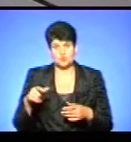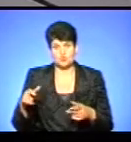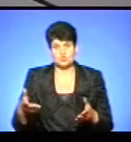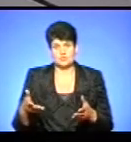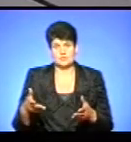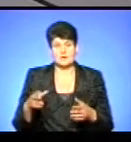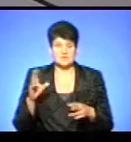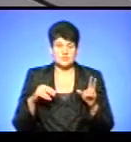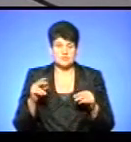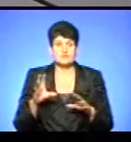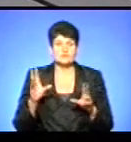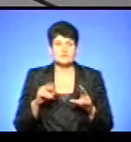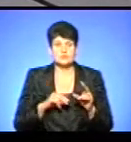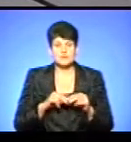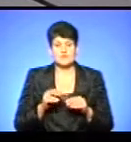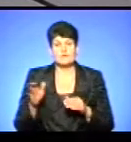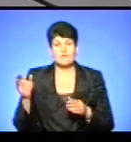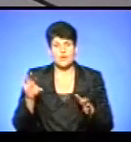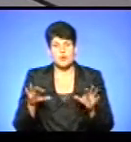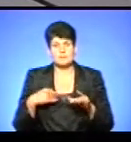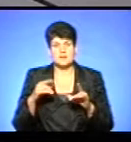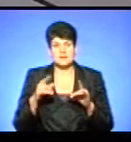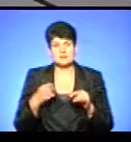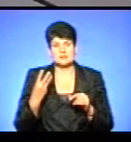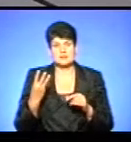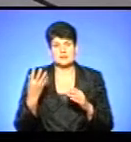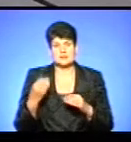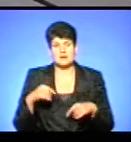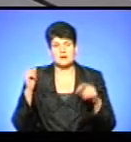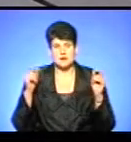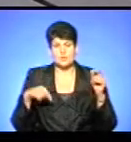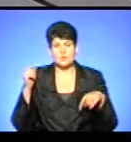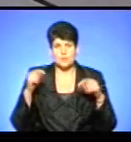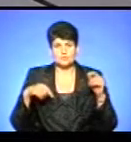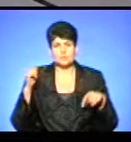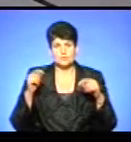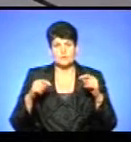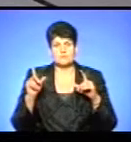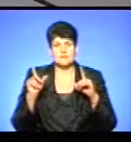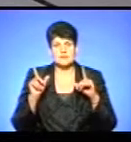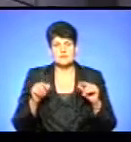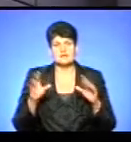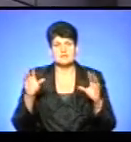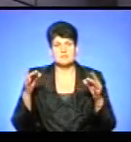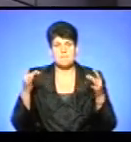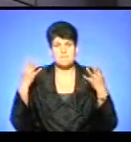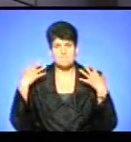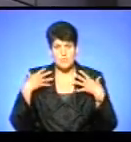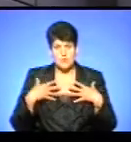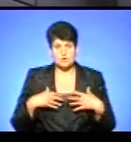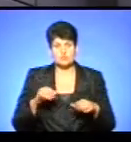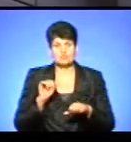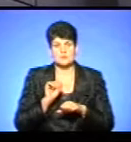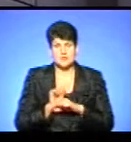з нас щастя, все було добре. Але в горах ми їхали, то нас три дня підряд заливав дощ. Ми їхали, ми всі були мокрі, зупинялися,